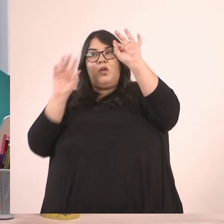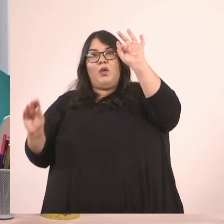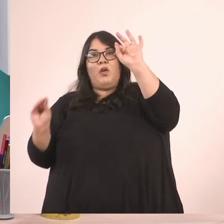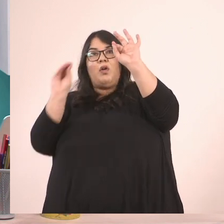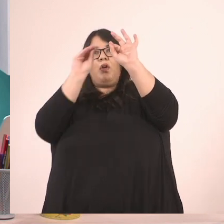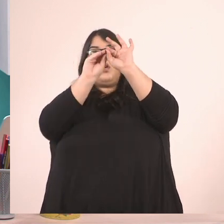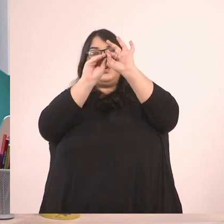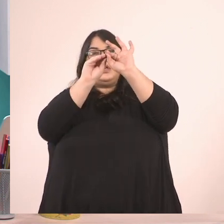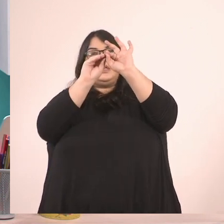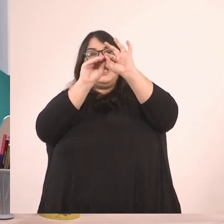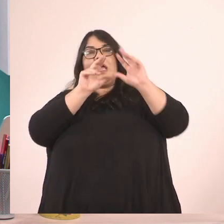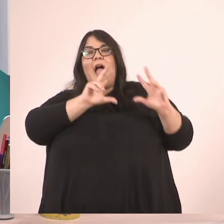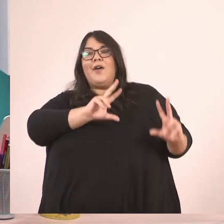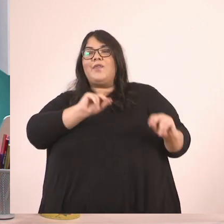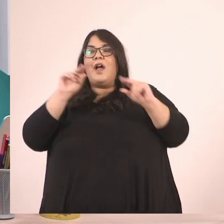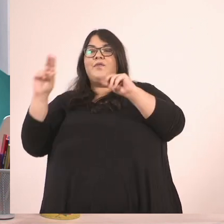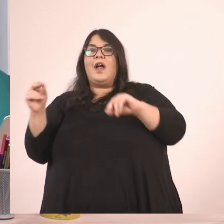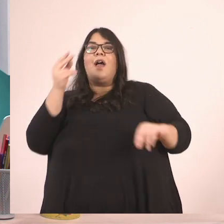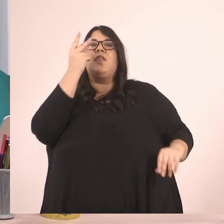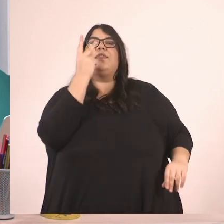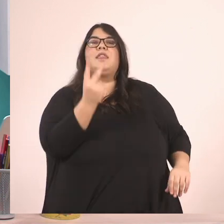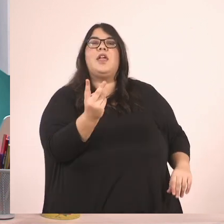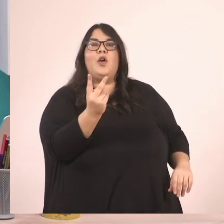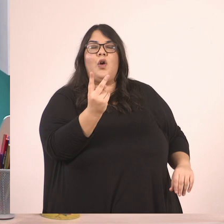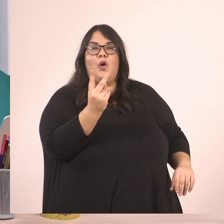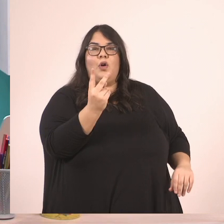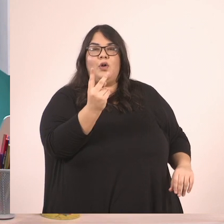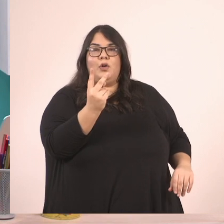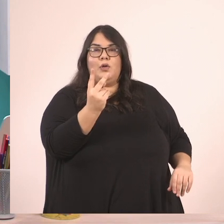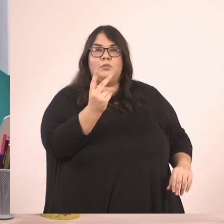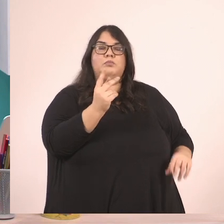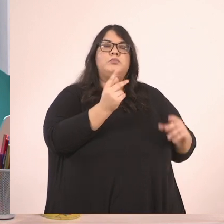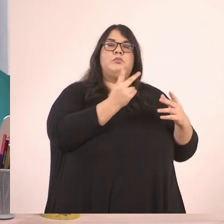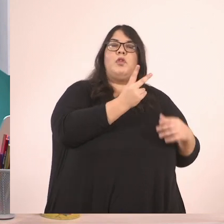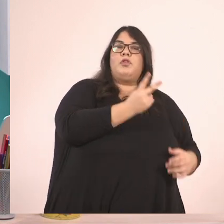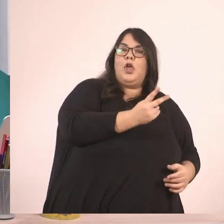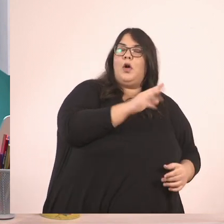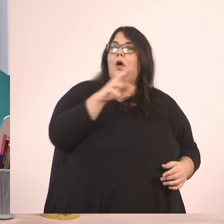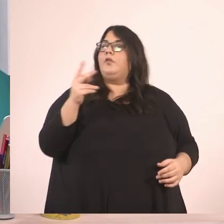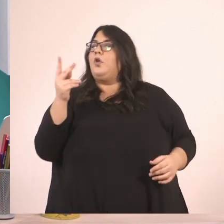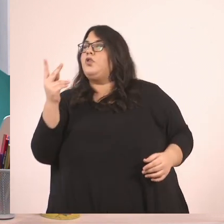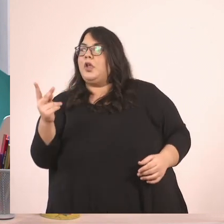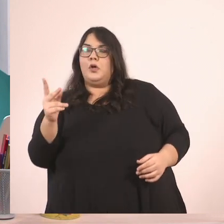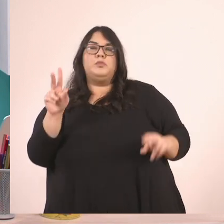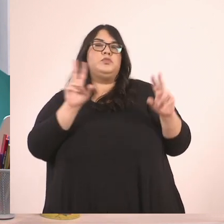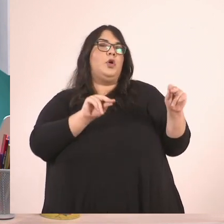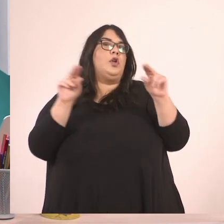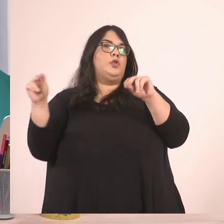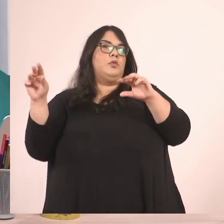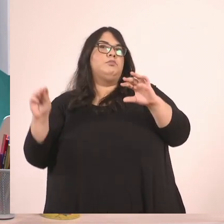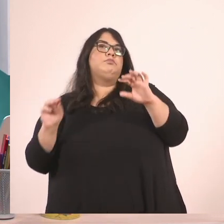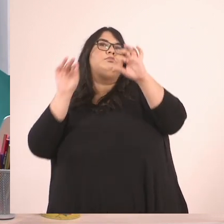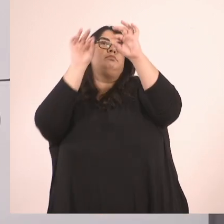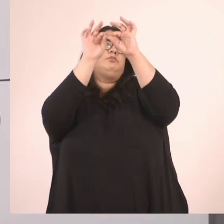Είναι ίσα με το 2 θα μπορούσαμε να πούμε Αλλά ας μην το πούμε από τώρα τόσο βιαστικά